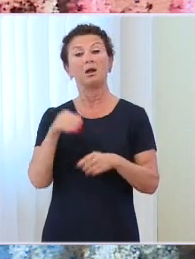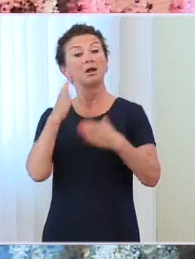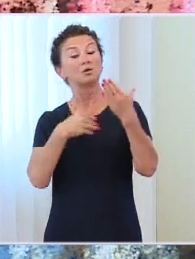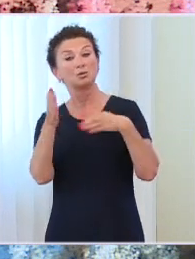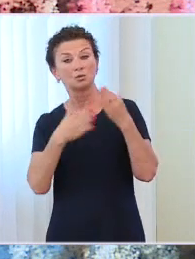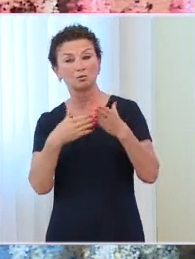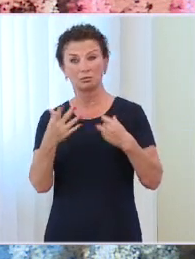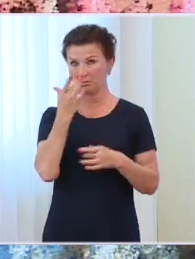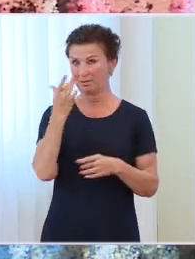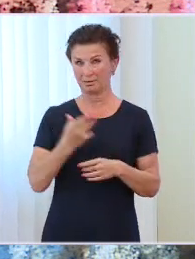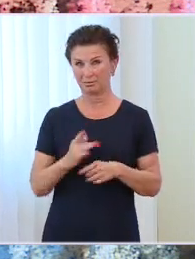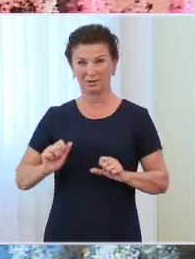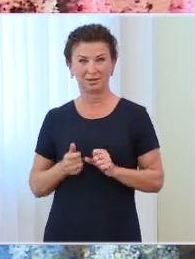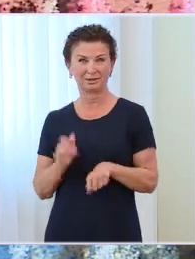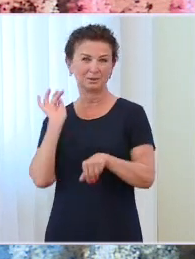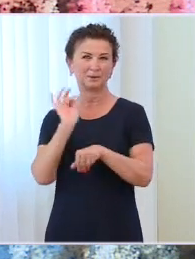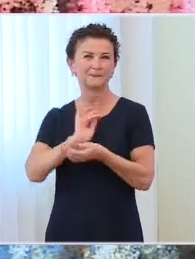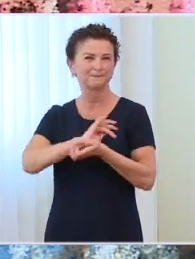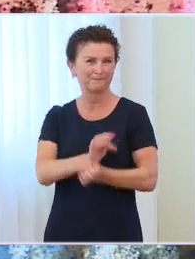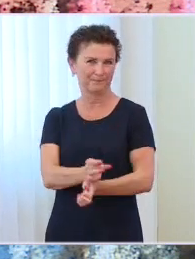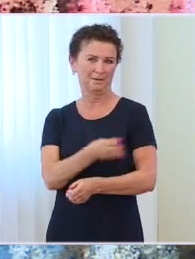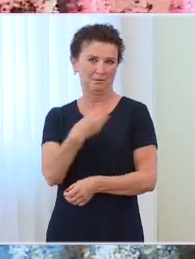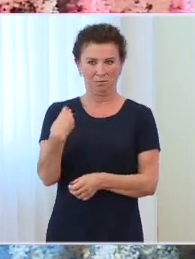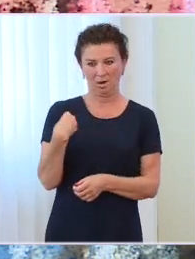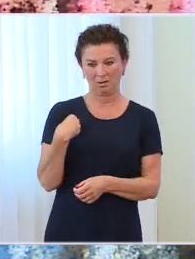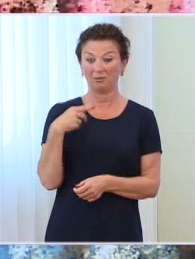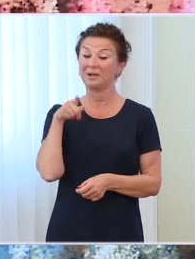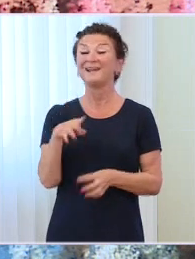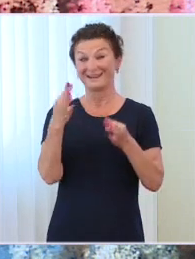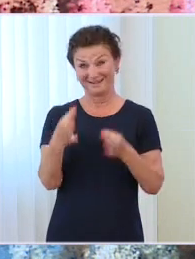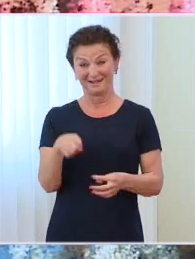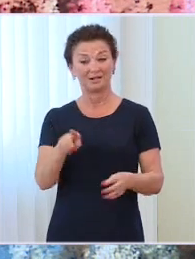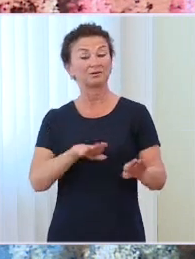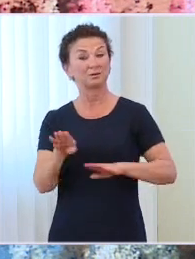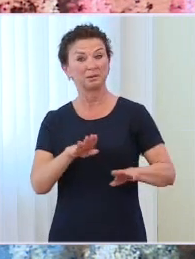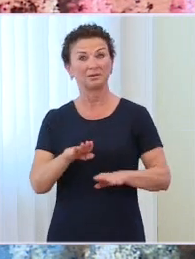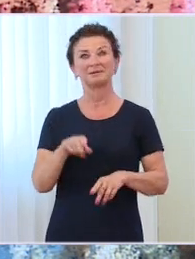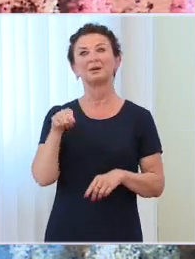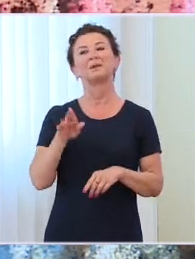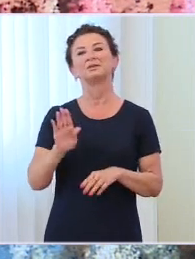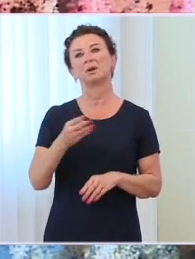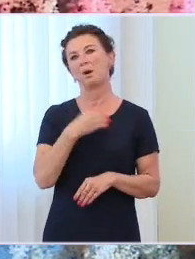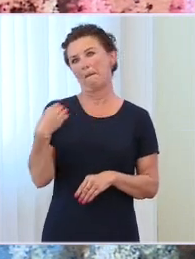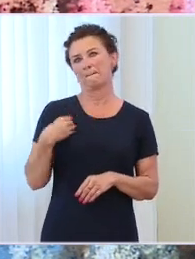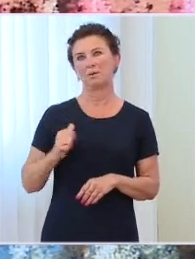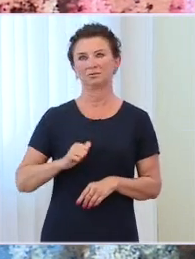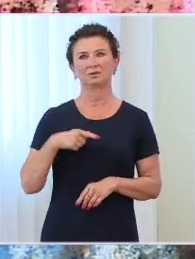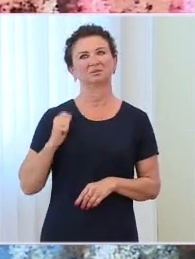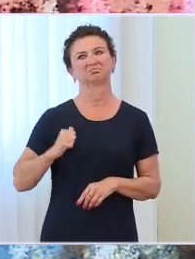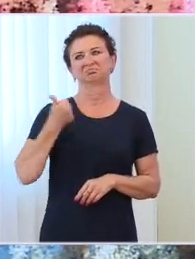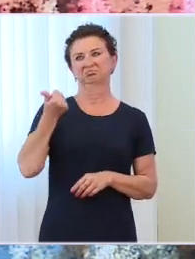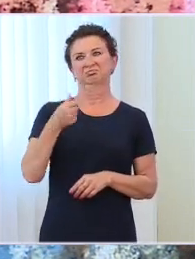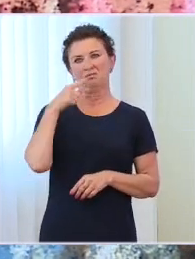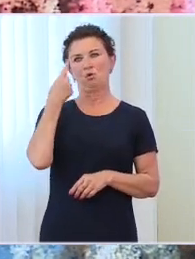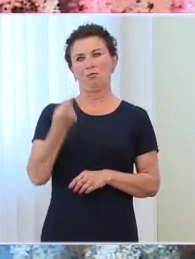miejsce polskiej dumy. Chcę Państwu też przypomnieć o tym, że kilka lat temu podjąłem decyzję o